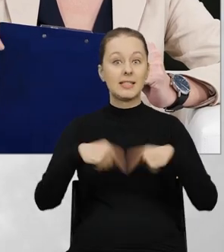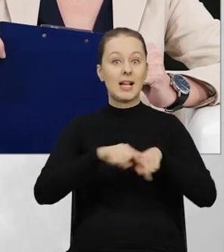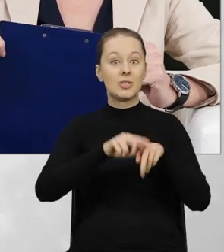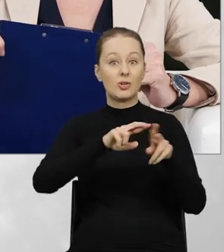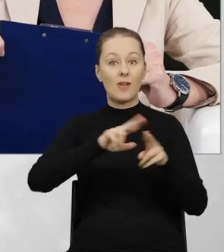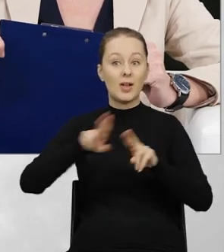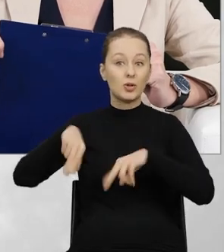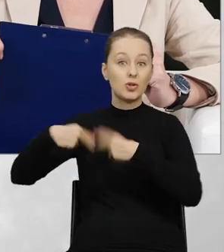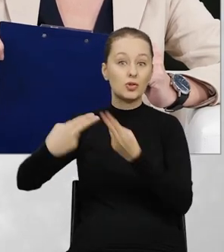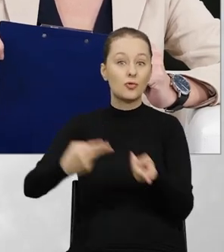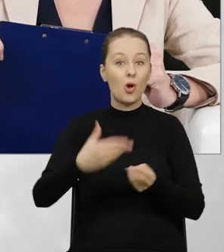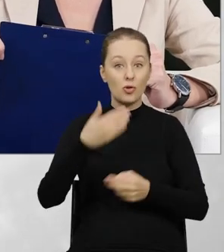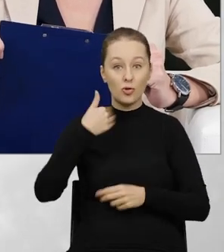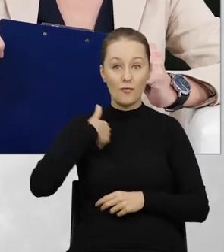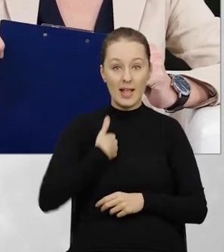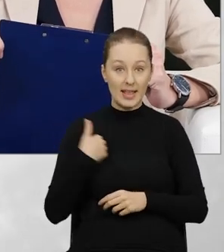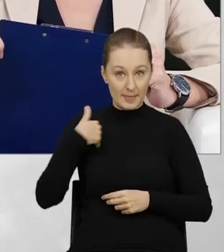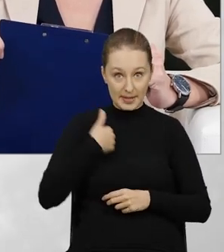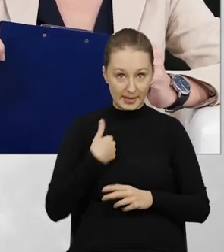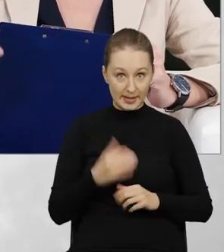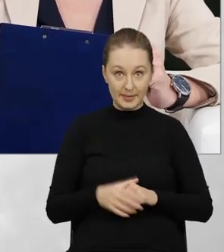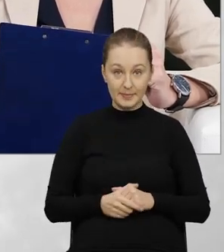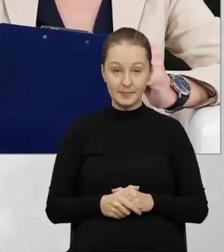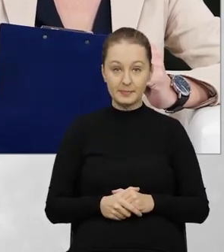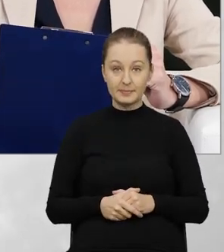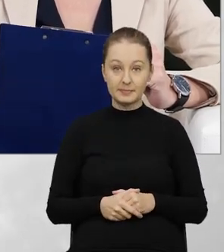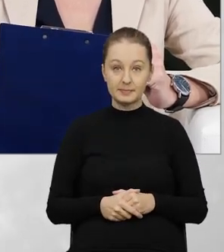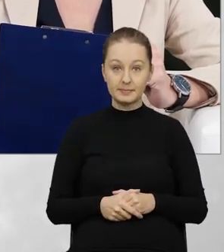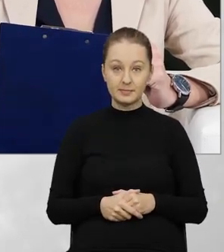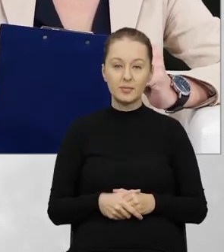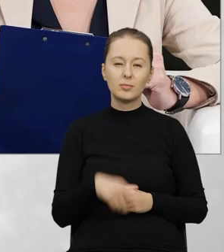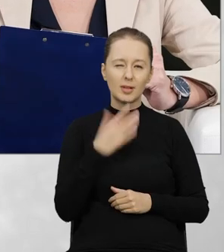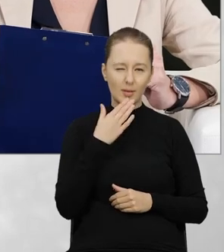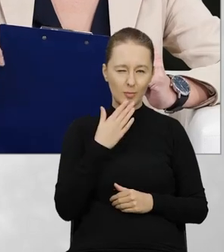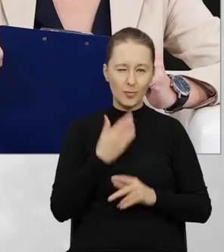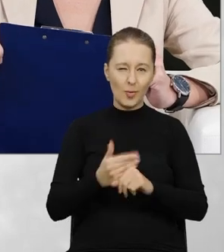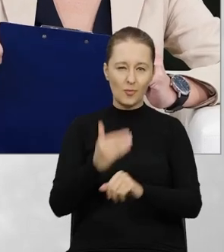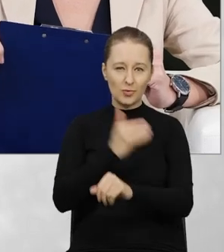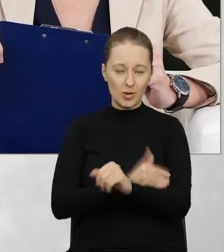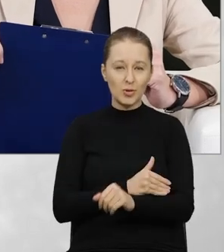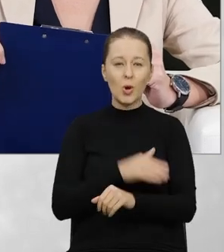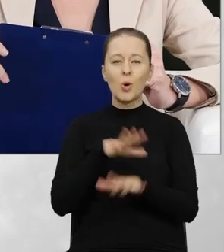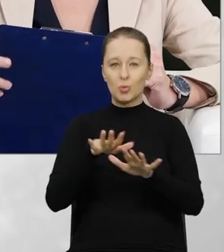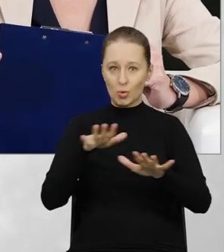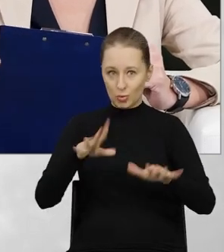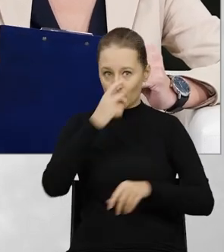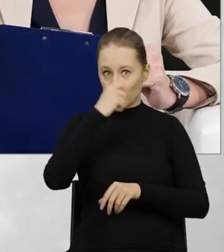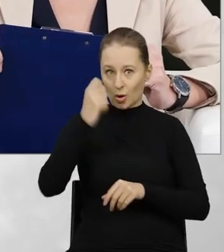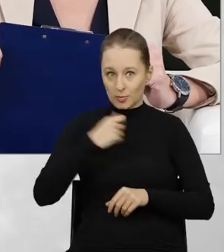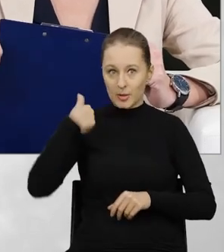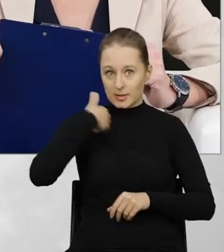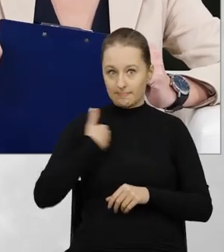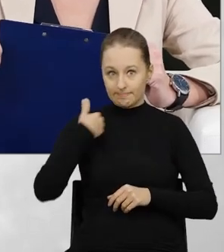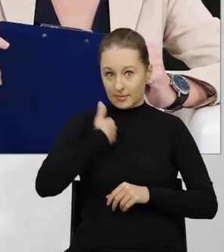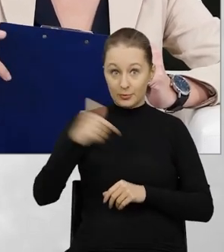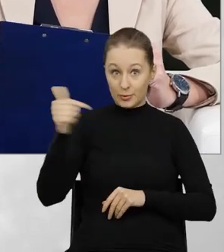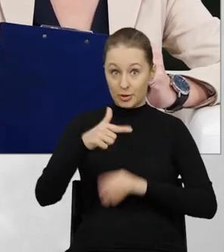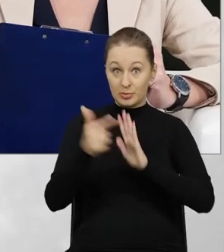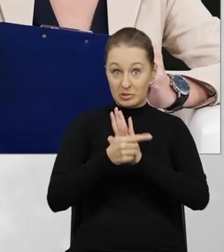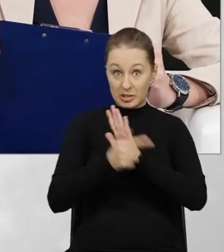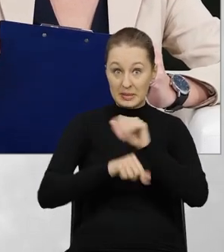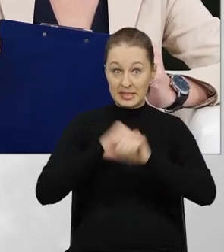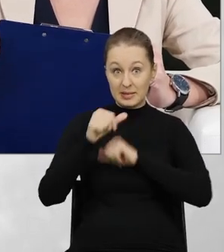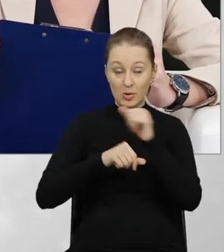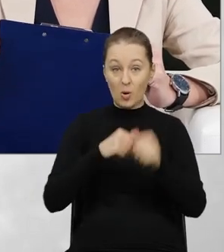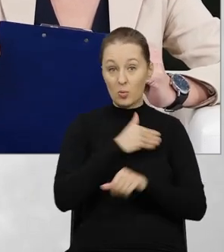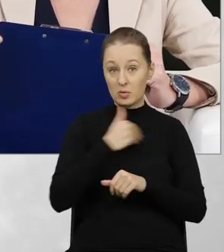zrealizowany zwrot do Wielkiej Brytanii. Bo o ile, tak jak już wspomniałam, no tak spore ilości tych odpadów z Wielkiej Brytanii trafiły